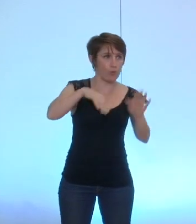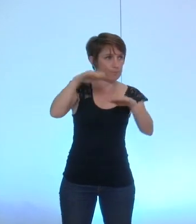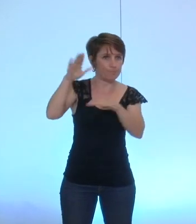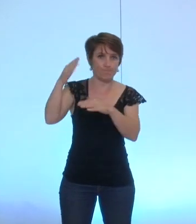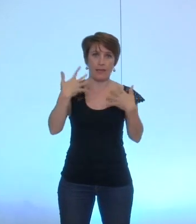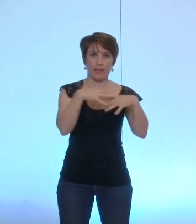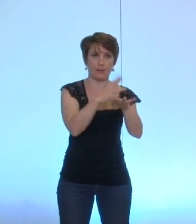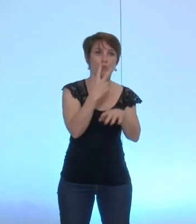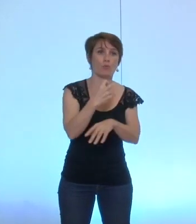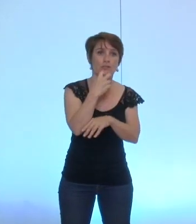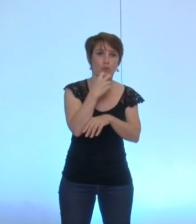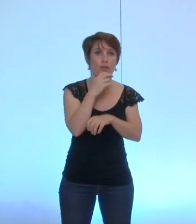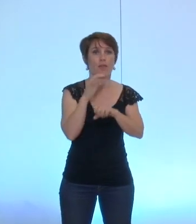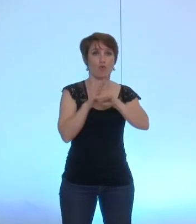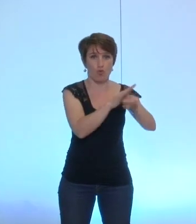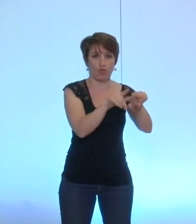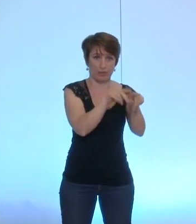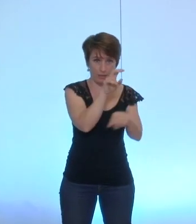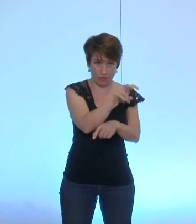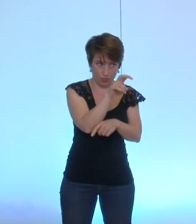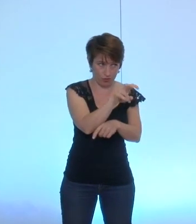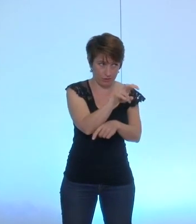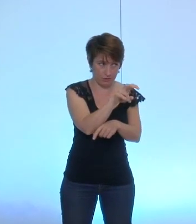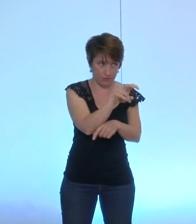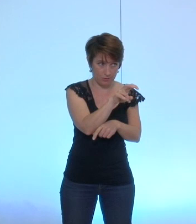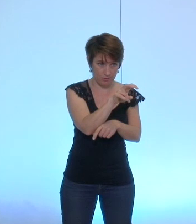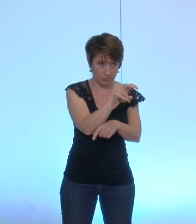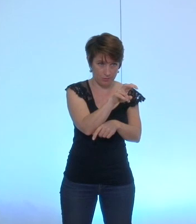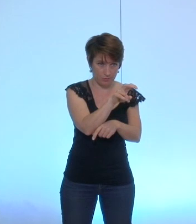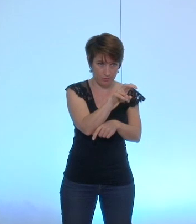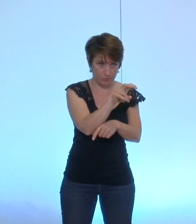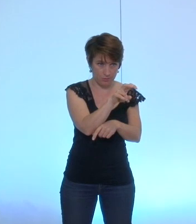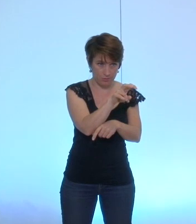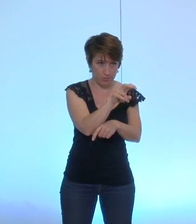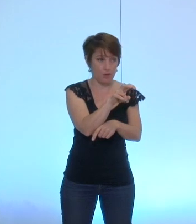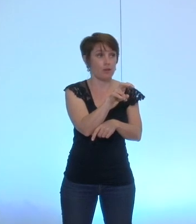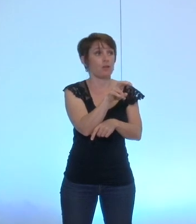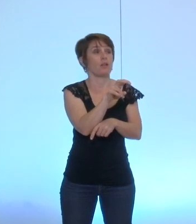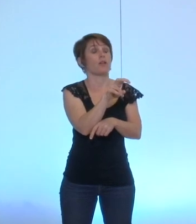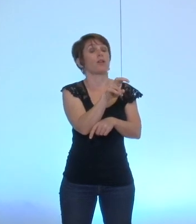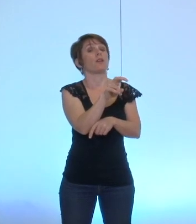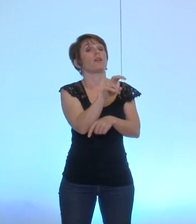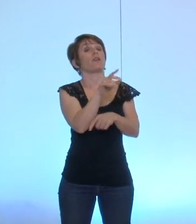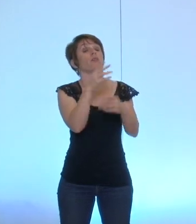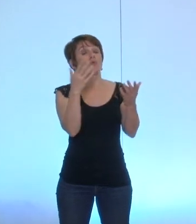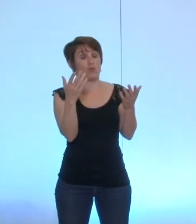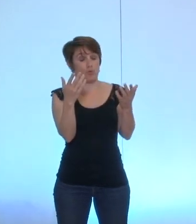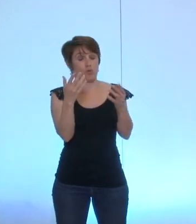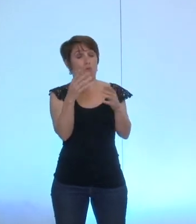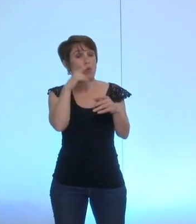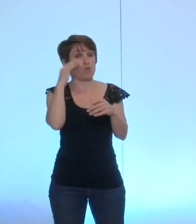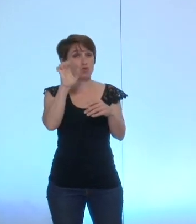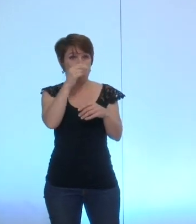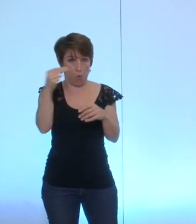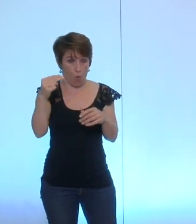Rassemblement Citoyen de la Gauche et les Écologistes cette délibération portant sur l'approbation du règlement intérieur est donc adoptée